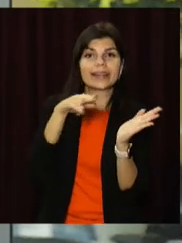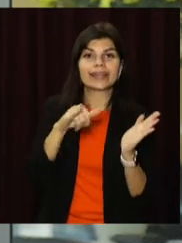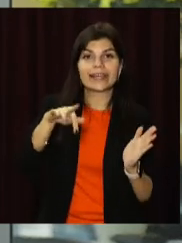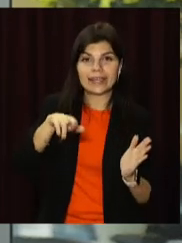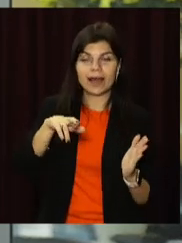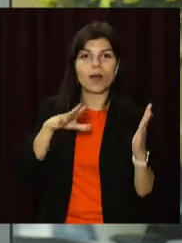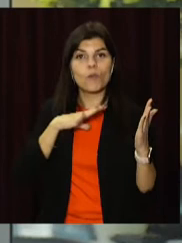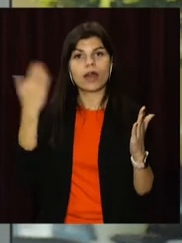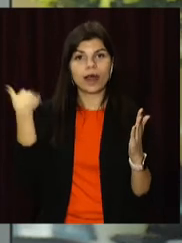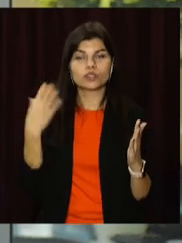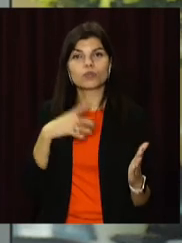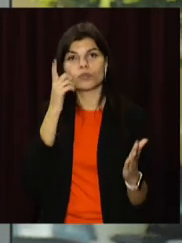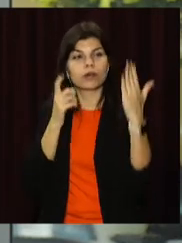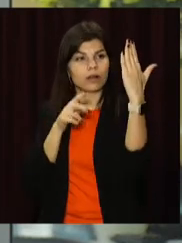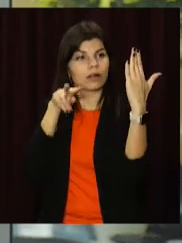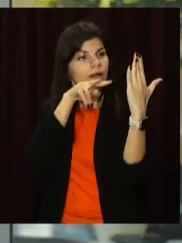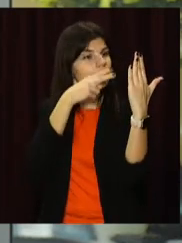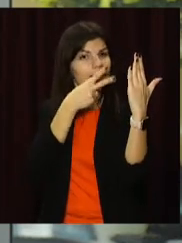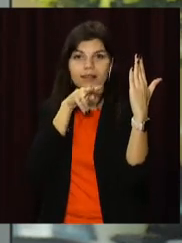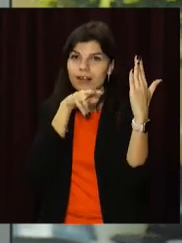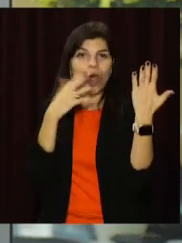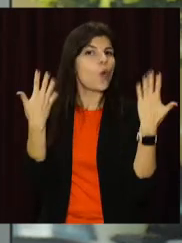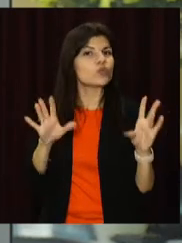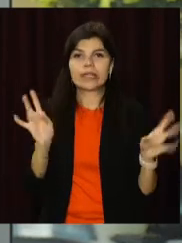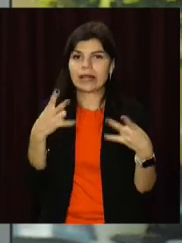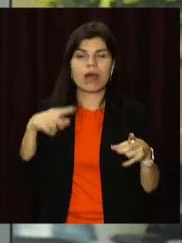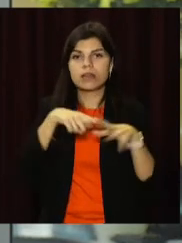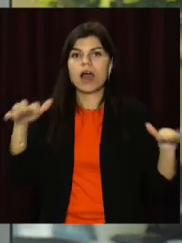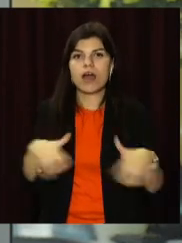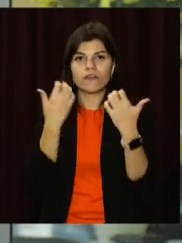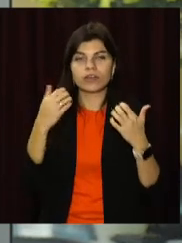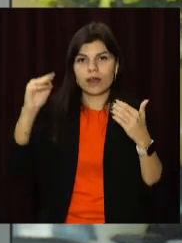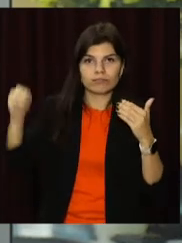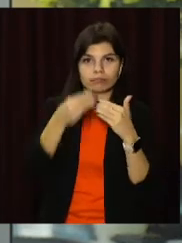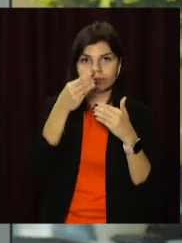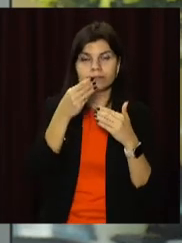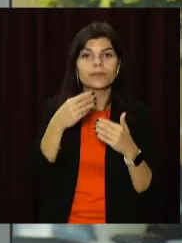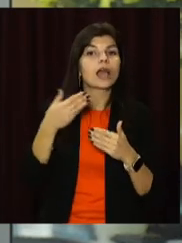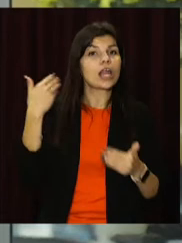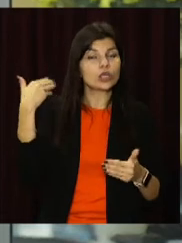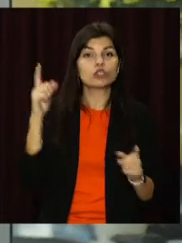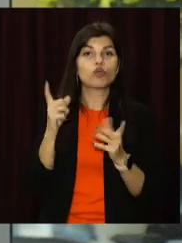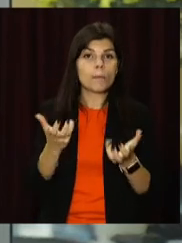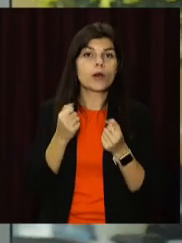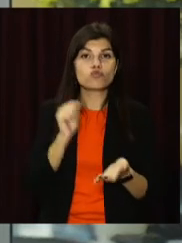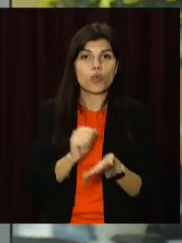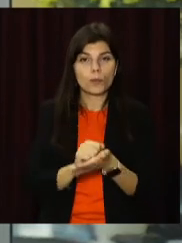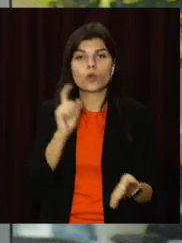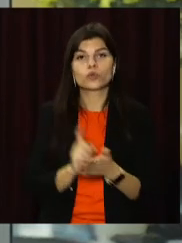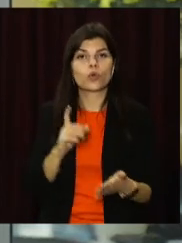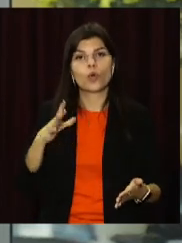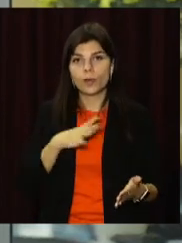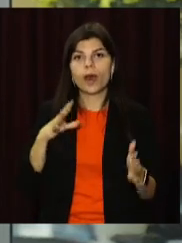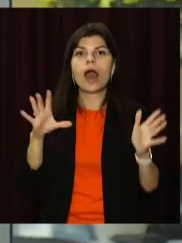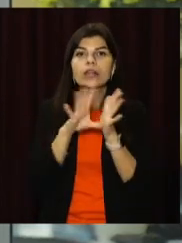публічного звіту сповістив заступник голови Дніпропетровської облдержадміністрації Іван Начовний. Раніше, щоб отримати документ, потрібен